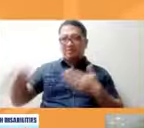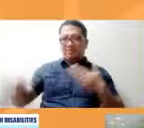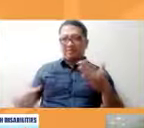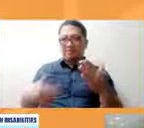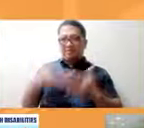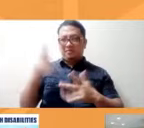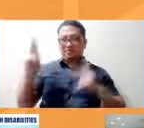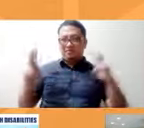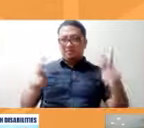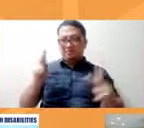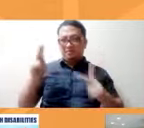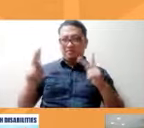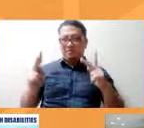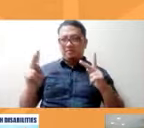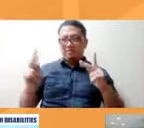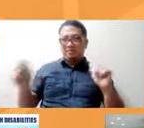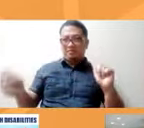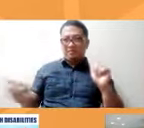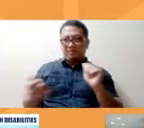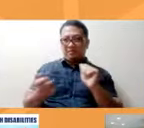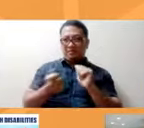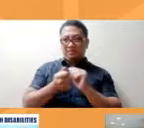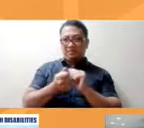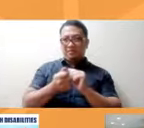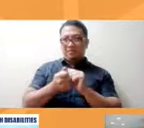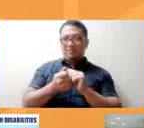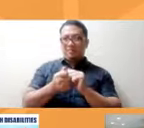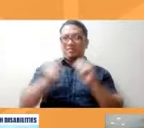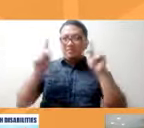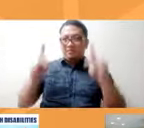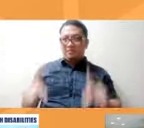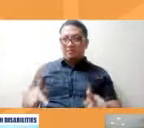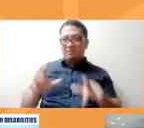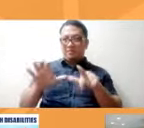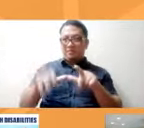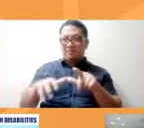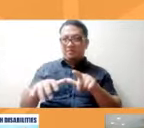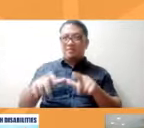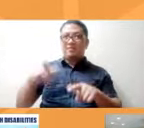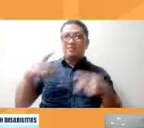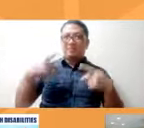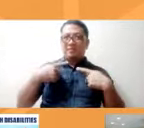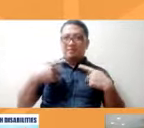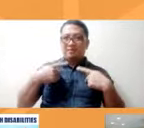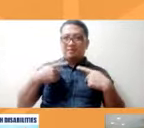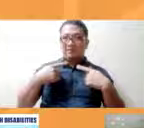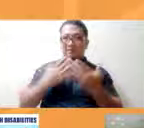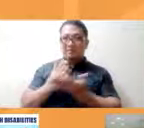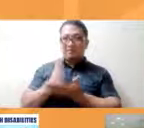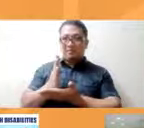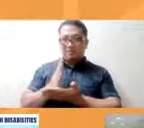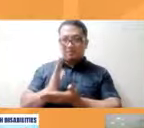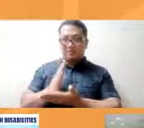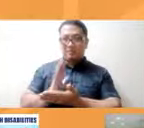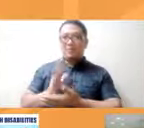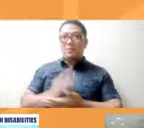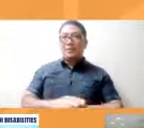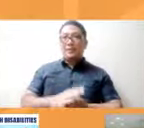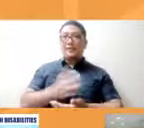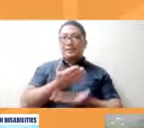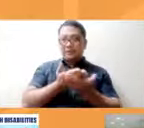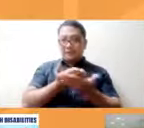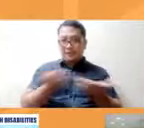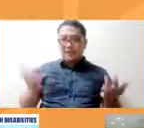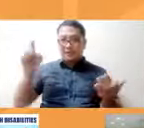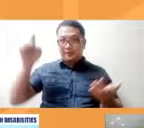kasama na ang mga taong may kapansanan ay may karapatan at sila dapat